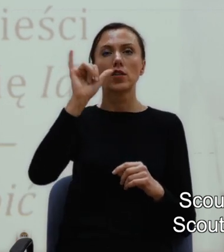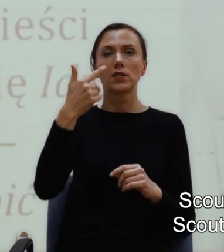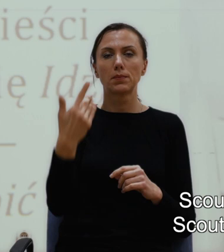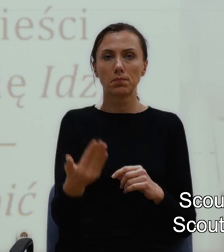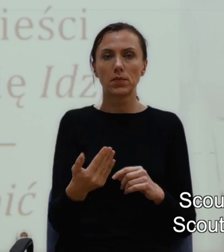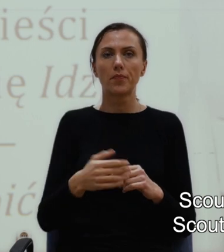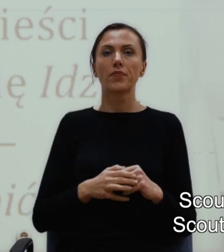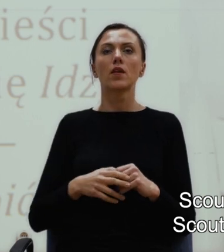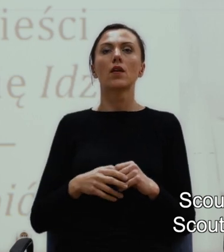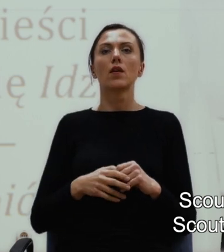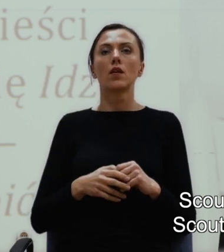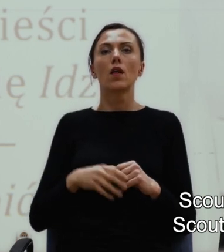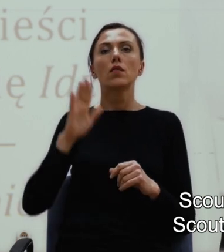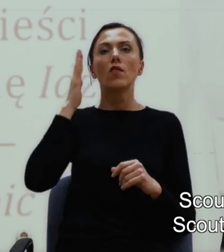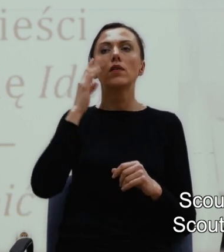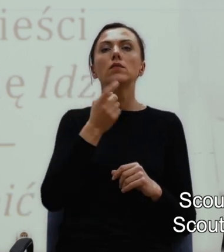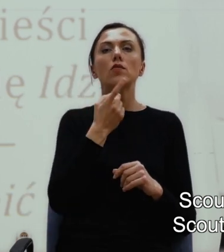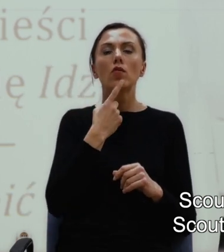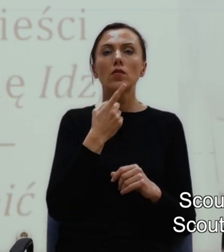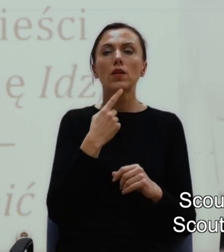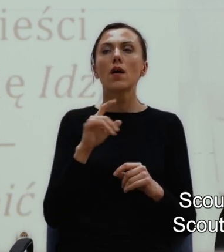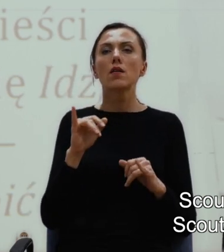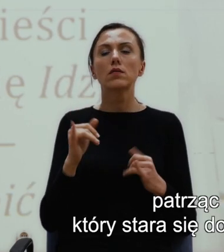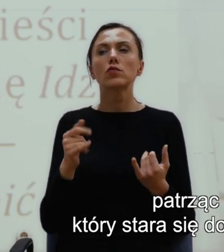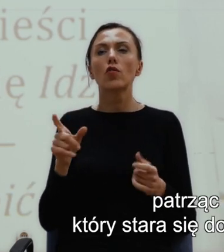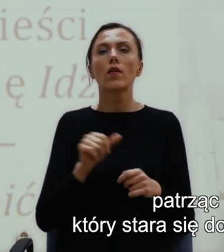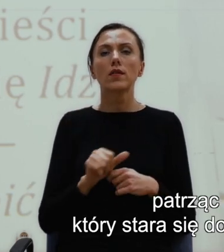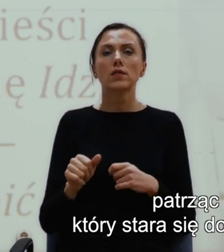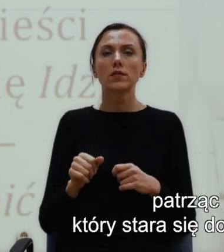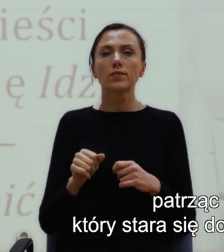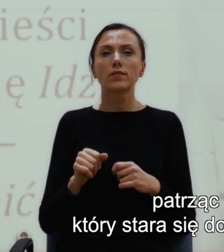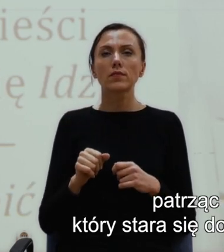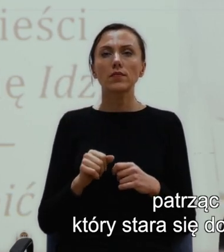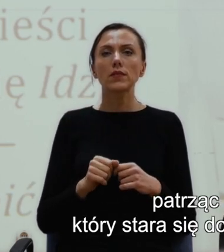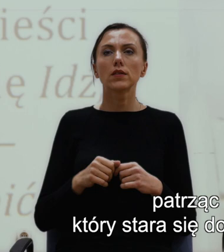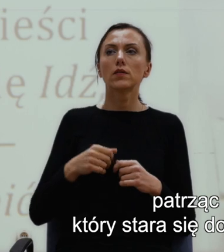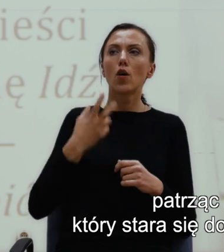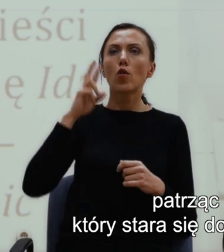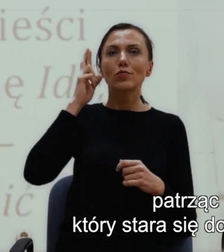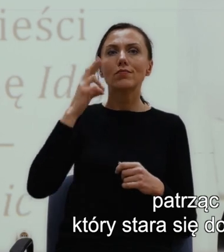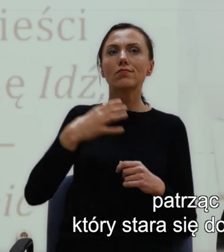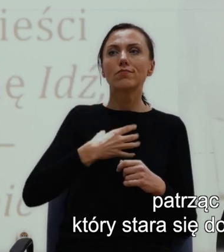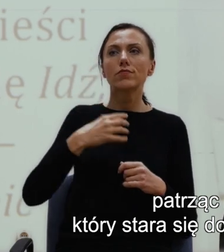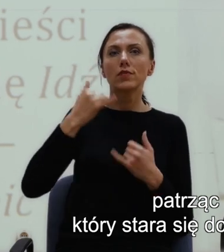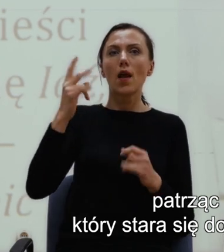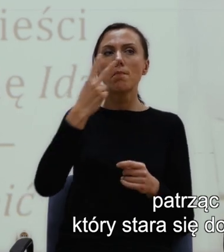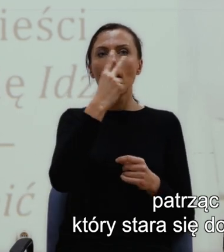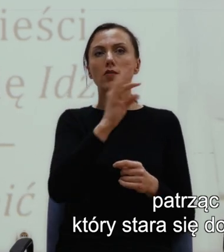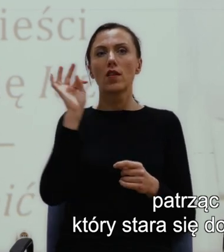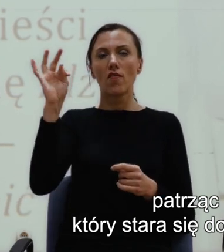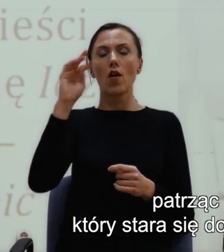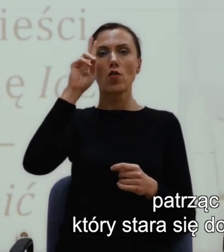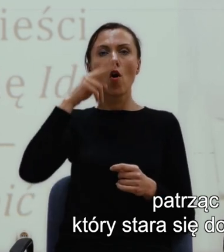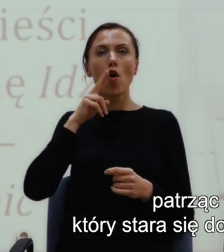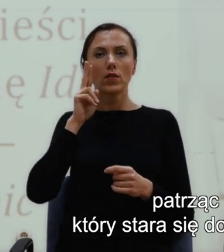empatia, patrząc na swojego ojca, na Atticusa Fincha, który stara się